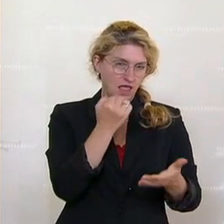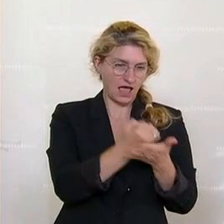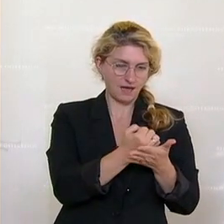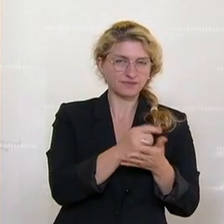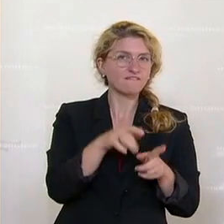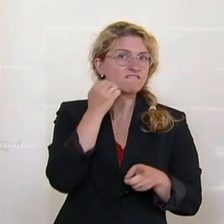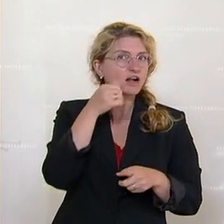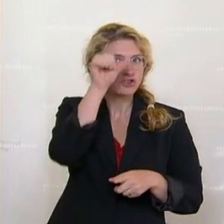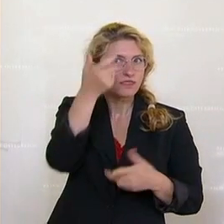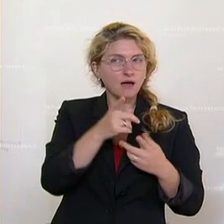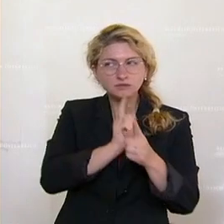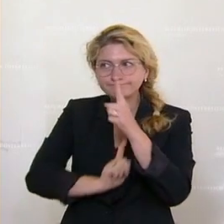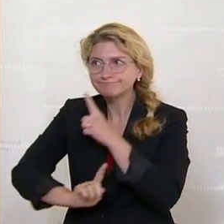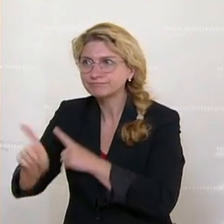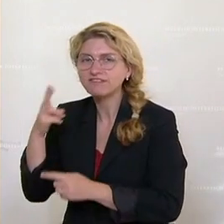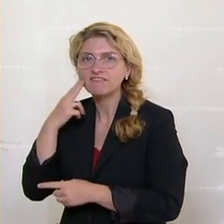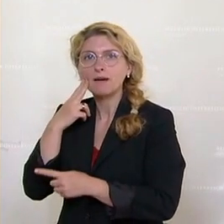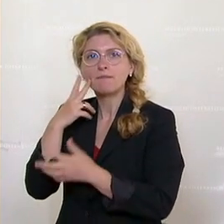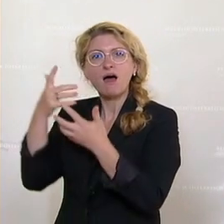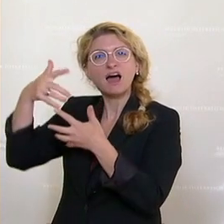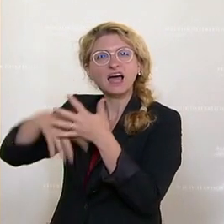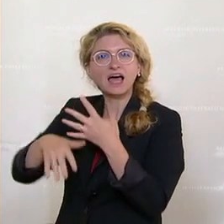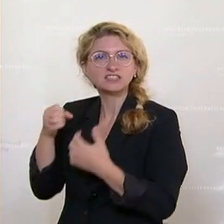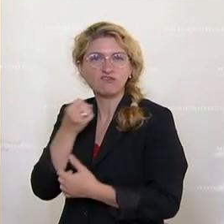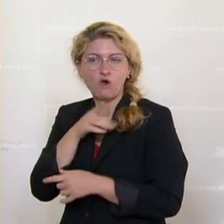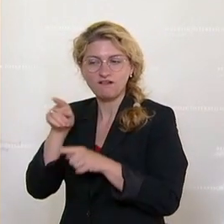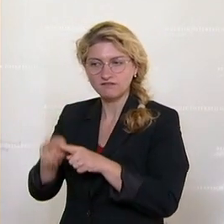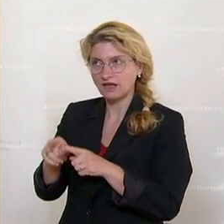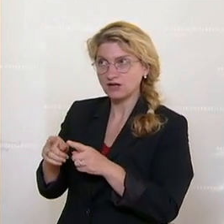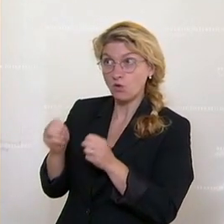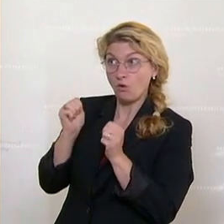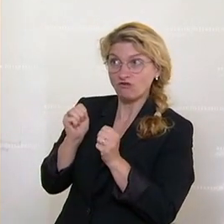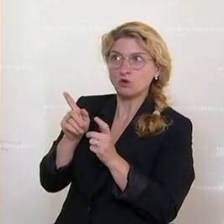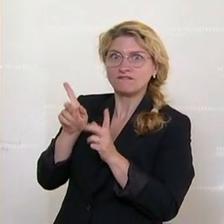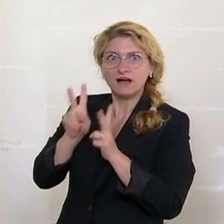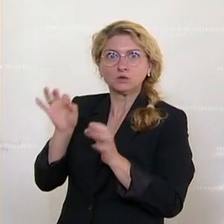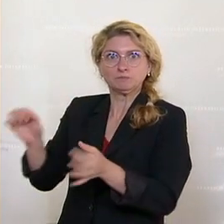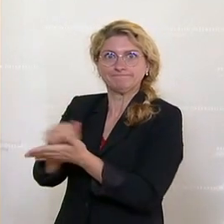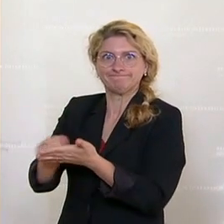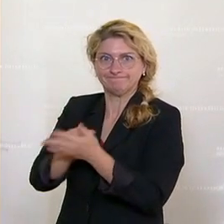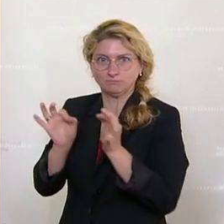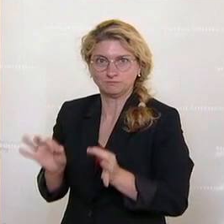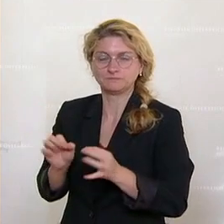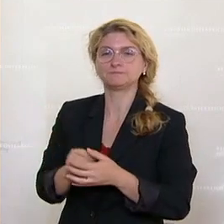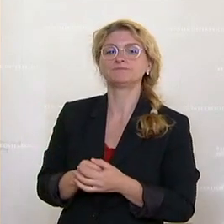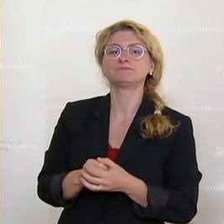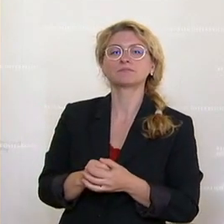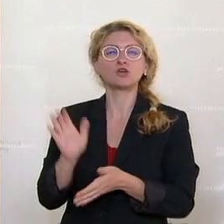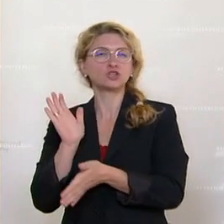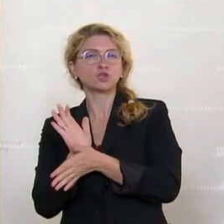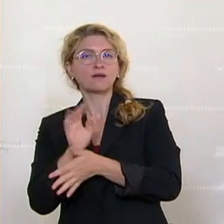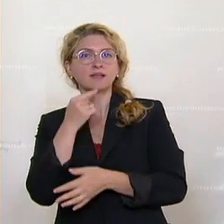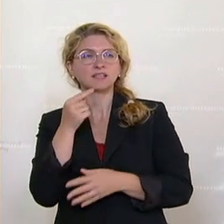Reiswolf, in der Hoffnung, dass die Firma Reiswolf ihrem Namen gerecht wird. Er benehmt sich laut Zeugen